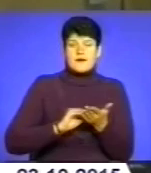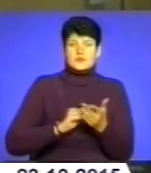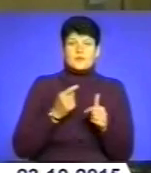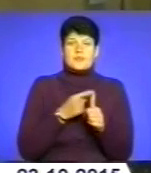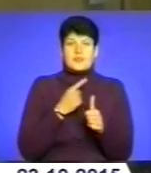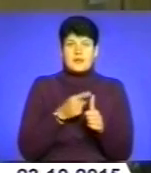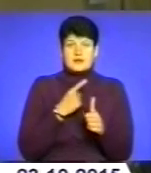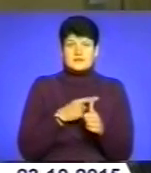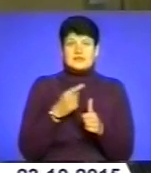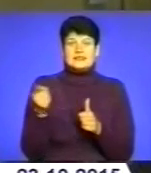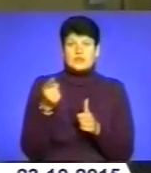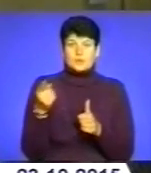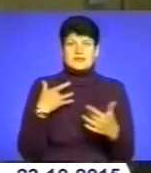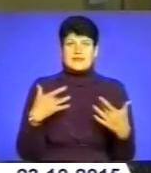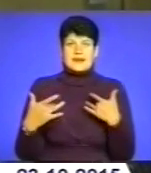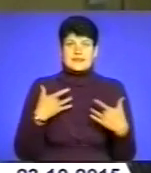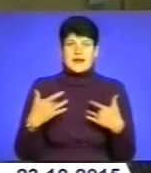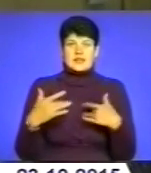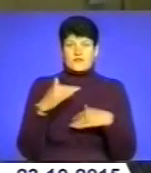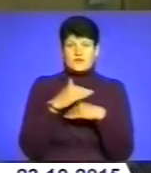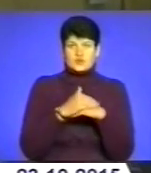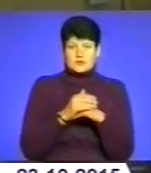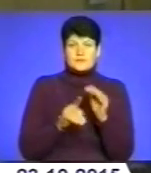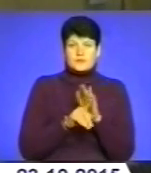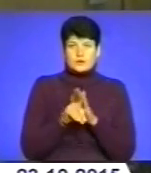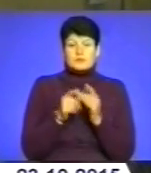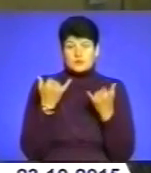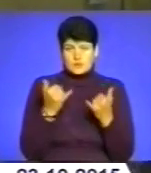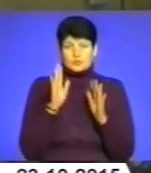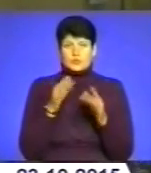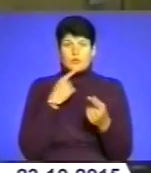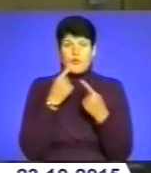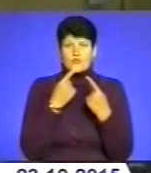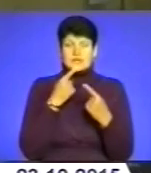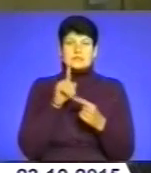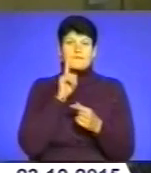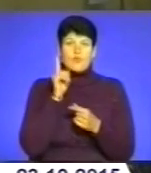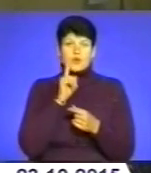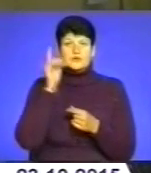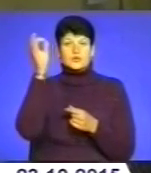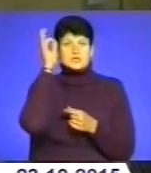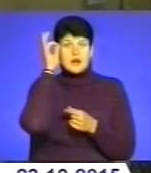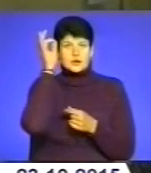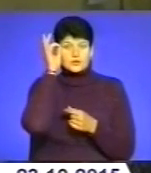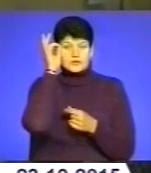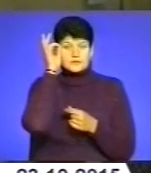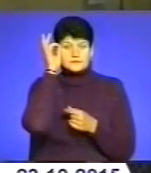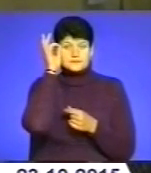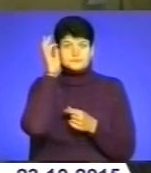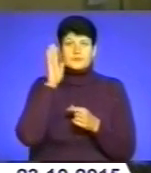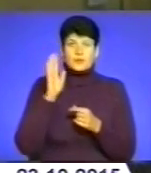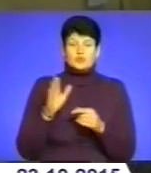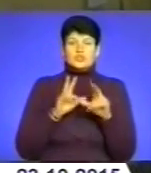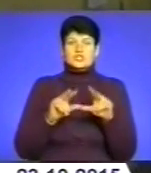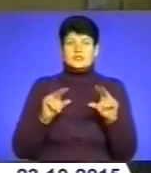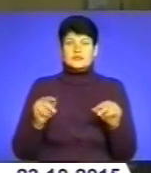«Тернопільської театральні вечори» «Депіот». І сьогодні ми будемо про це поговорити, поговорити з молоддю, згадувати і бути щасливими,